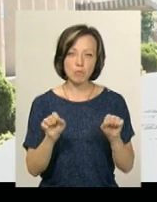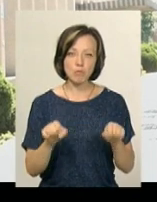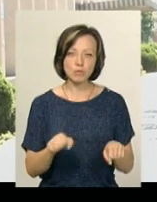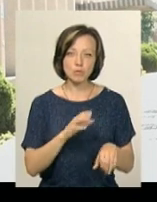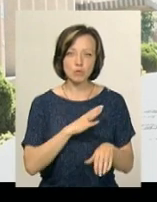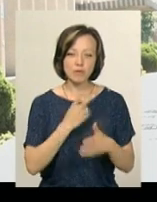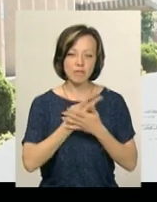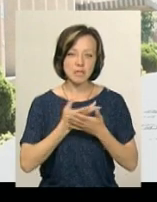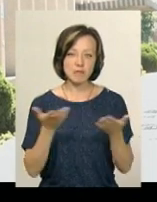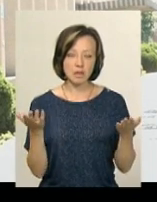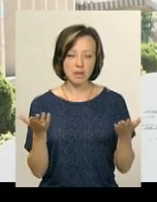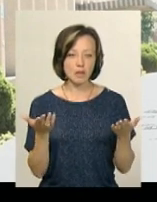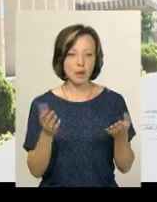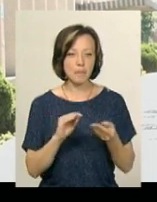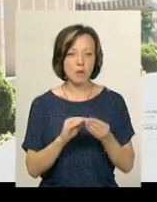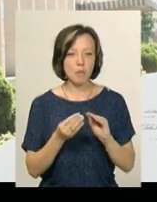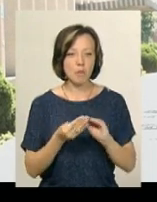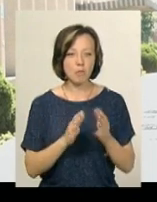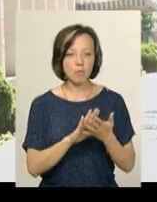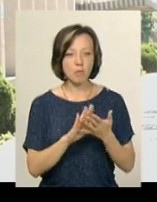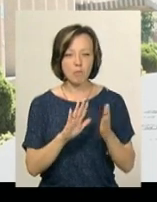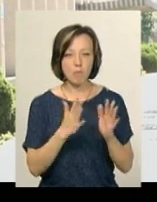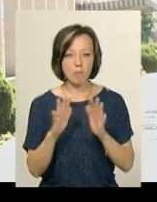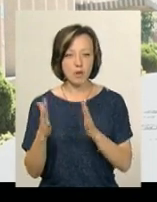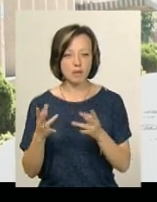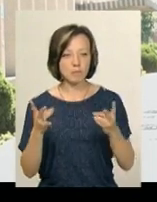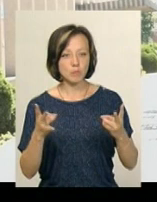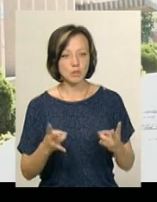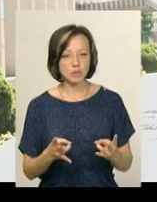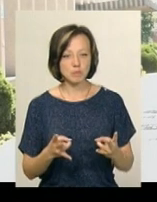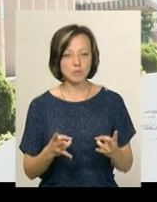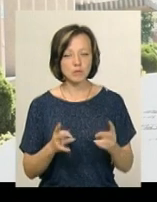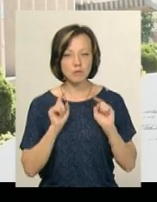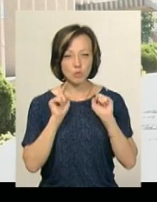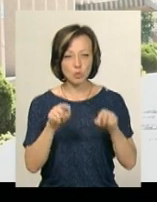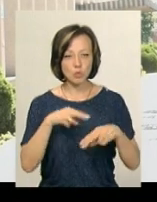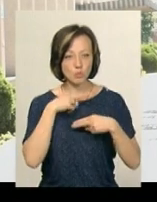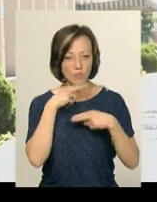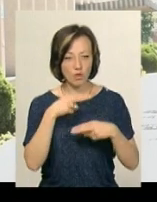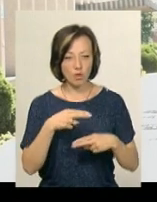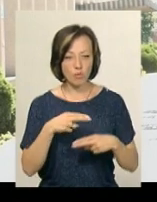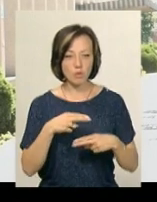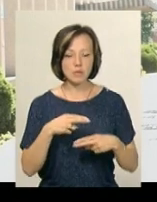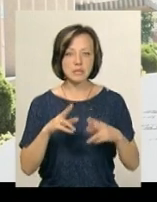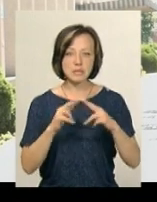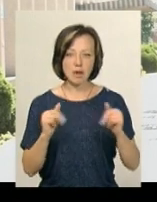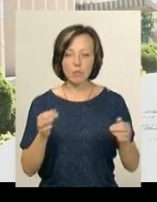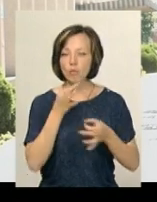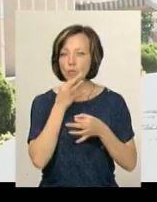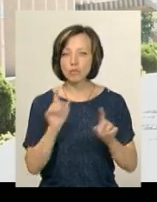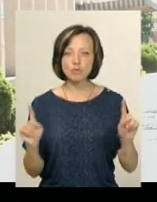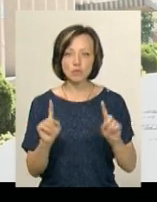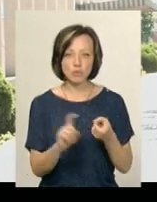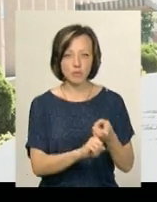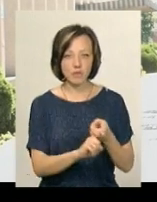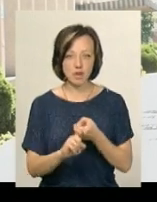якісь висвітлення проблемних моментів, на які потрібно звернути увагу в замку. Тобто будь-що, що